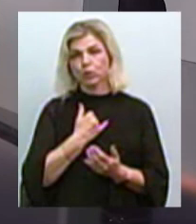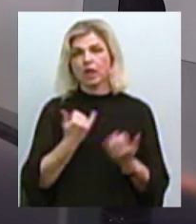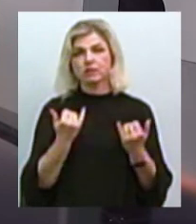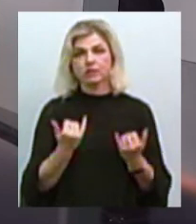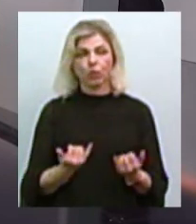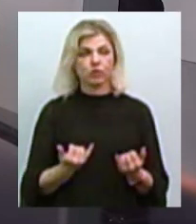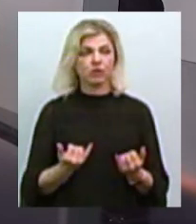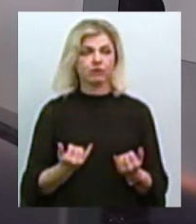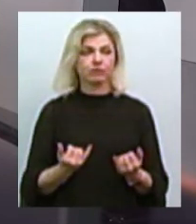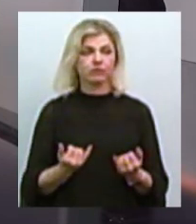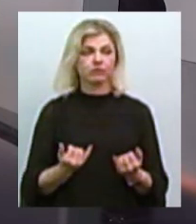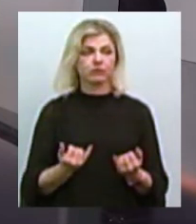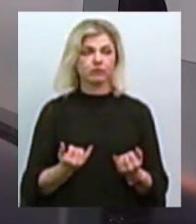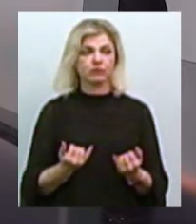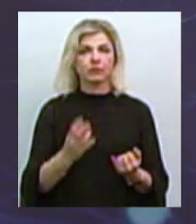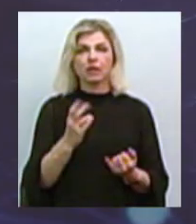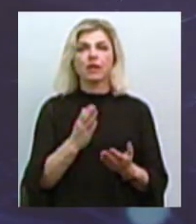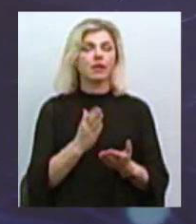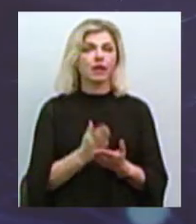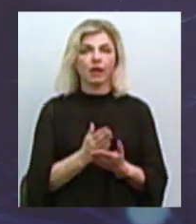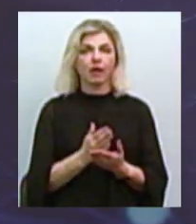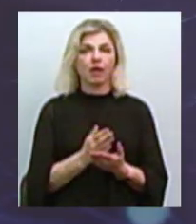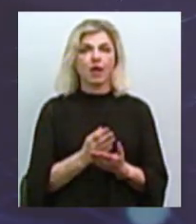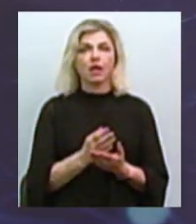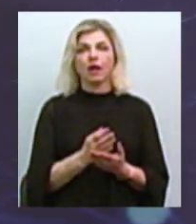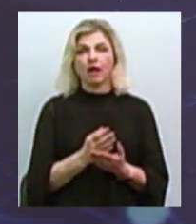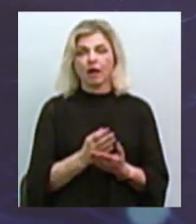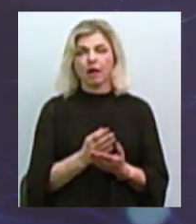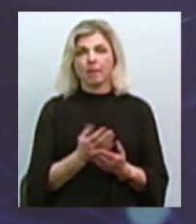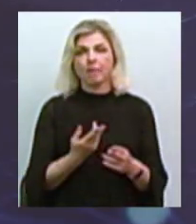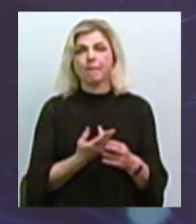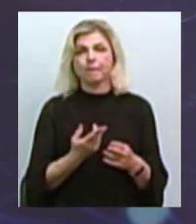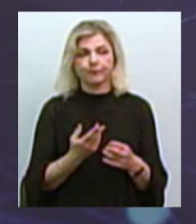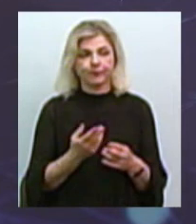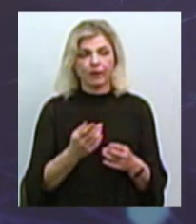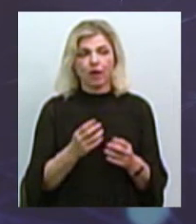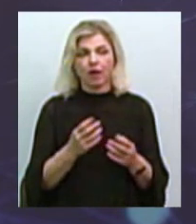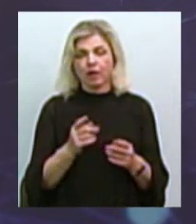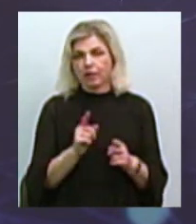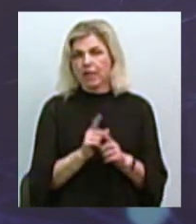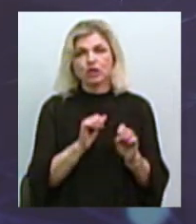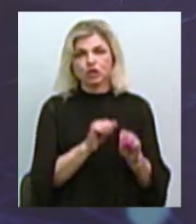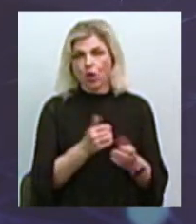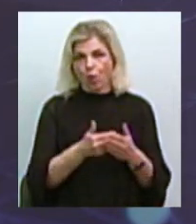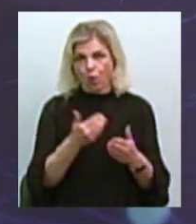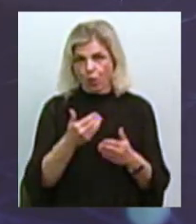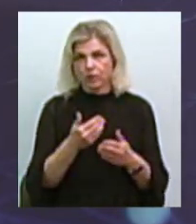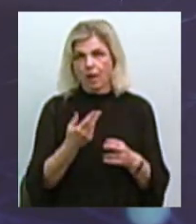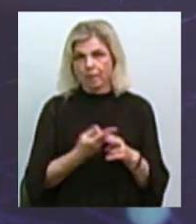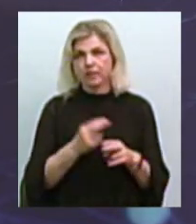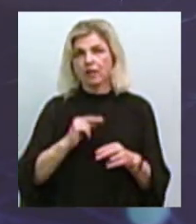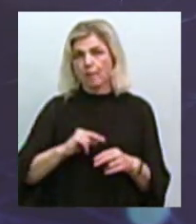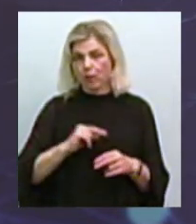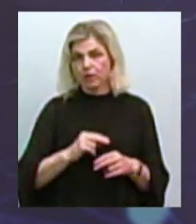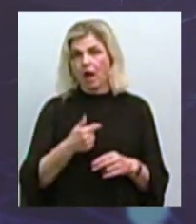є сьогодні страховкою від безробіття. А ми сьогодні доводимо нашим молодим людям,